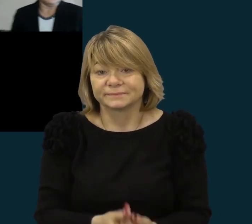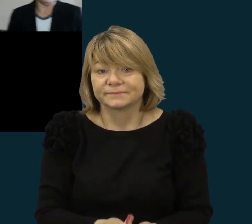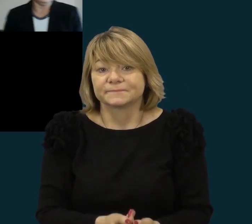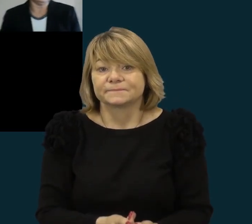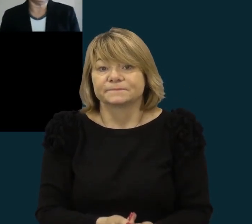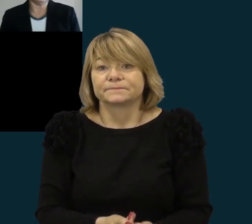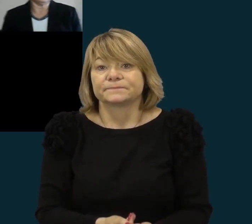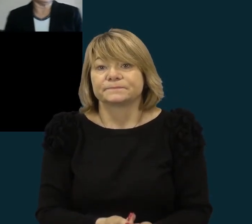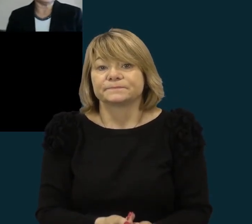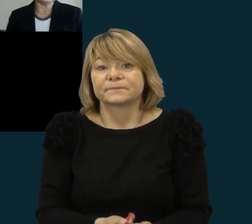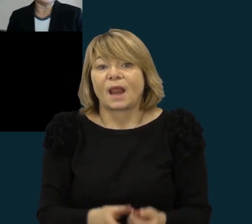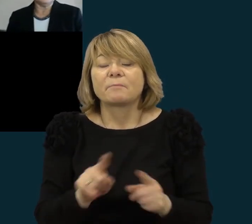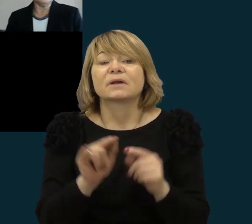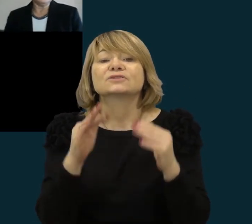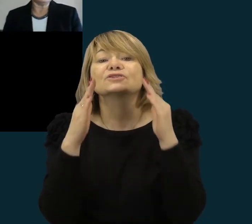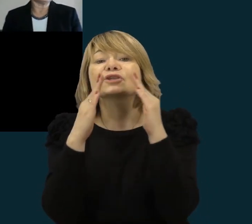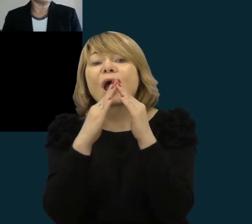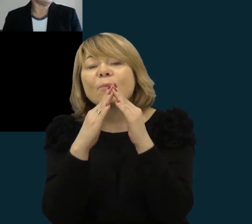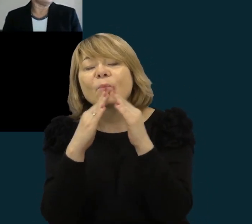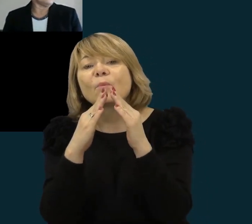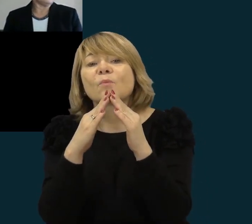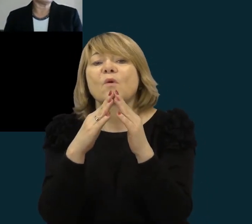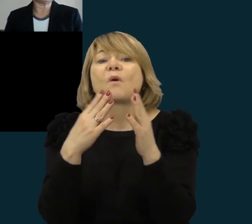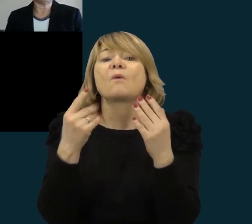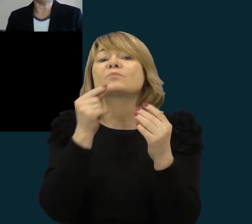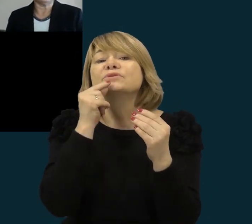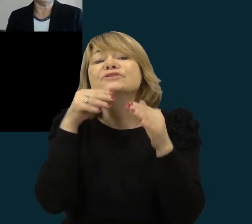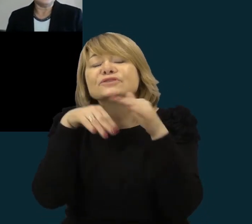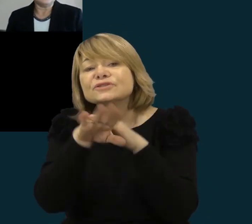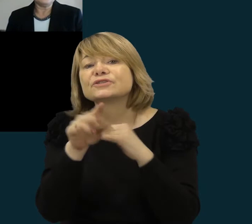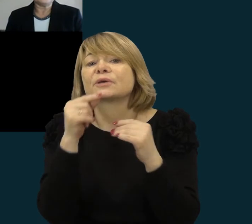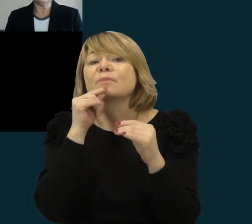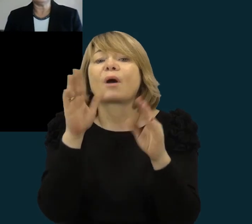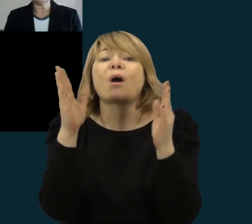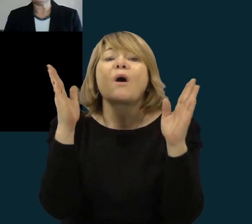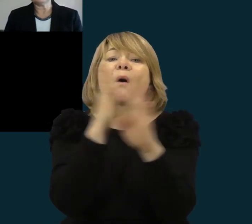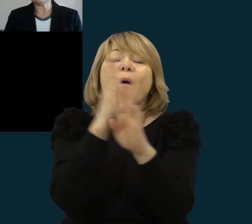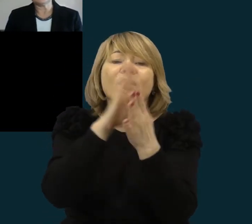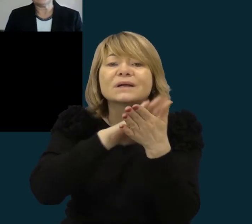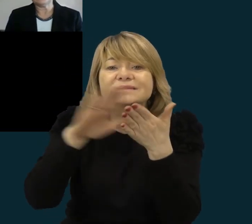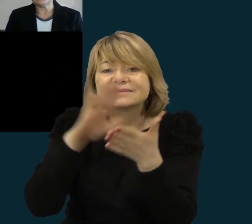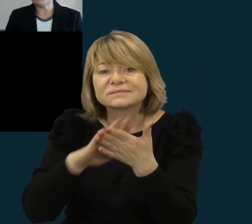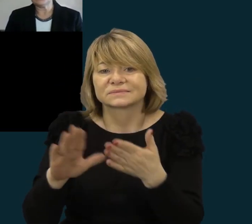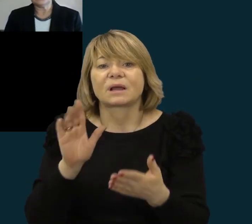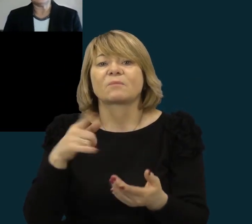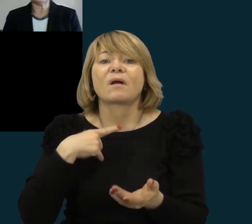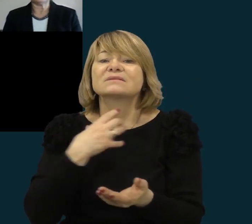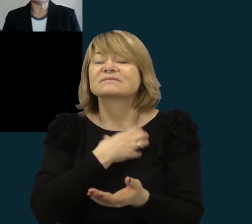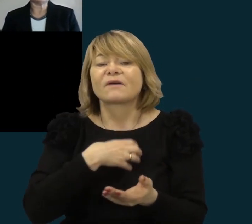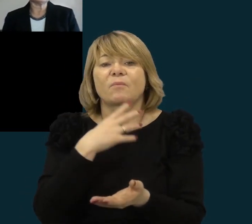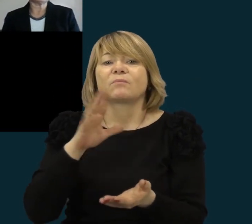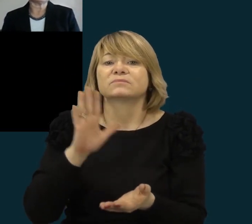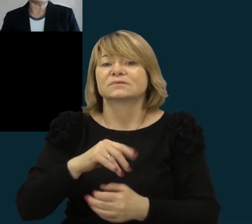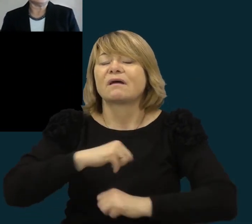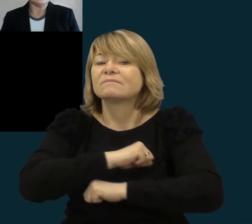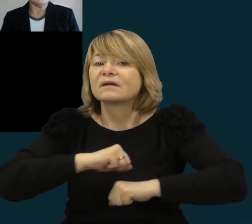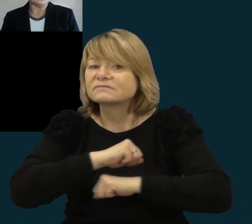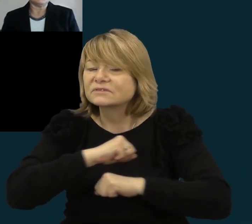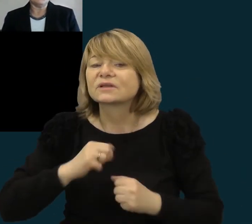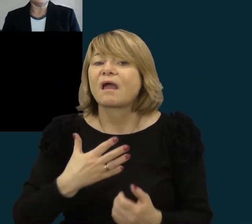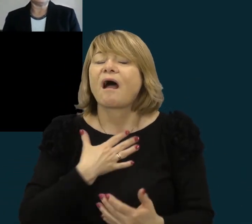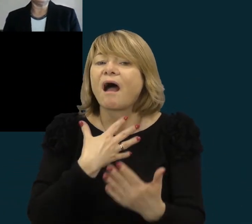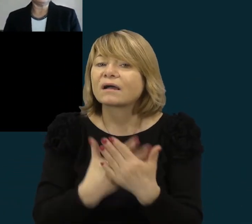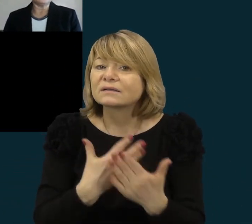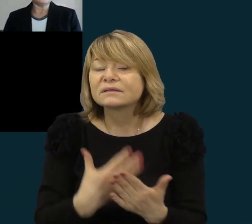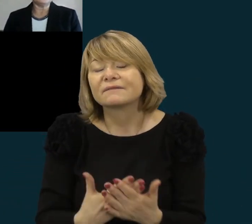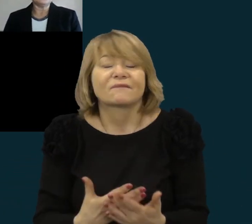iš namų, pabūtų grįnam ore, būdami fiziškai aktyvus, jie tas užduotis atlikinėtų,